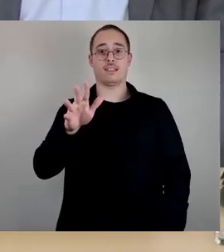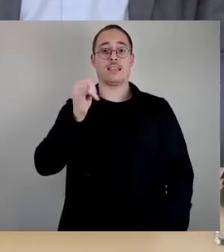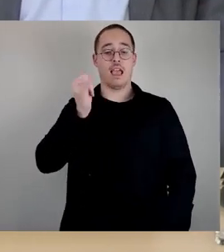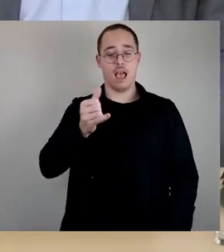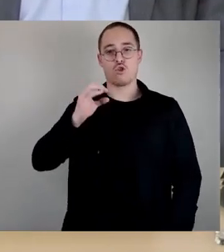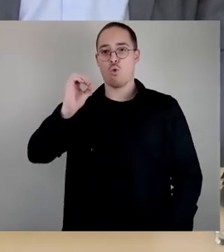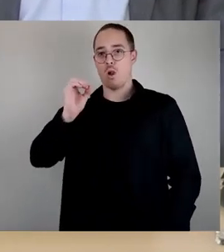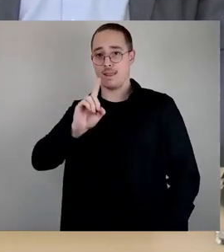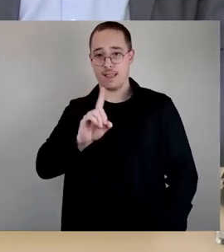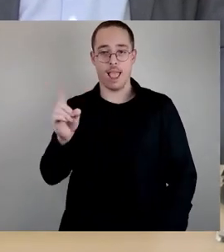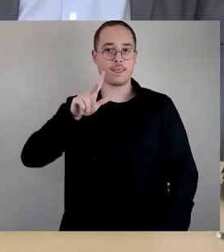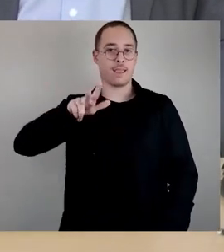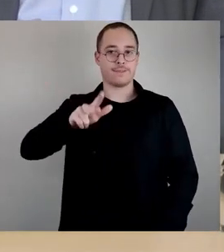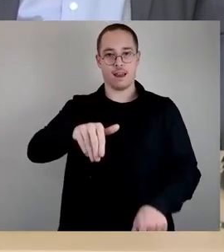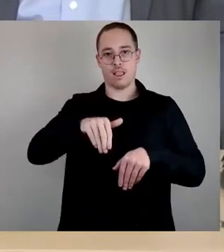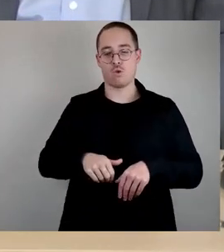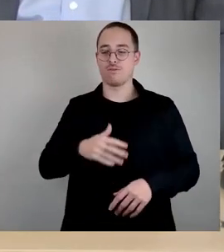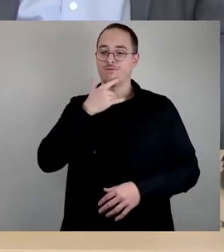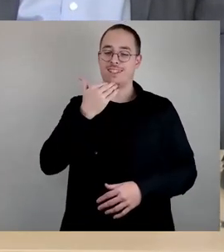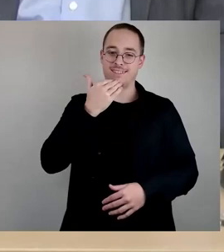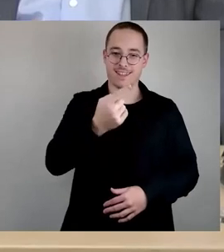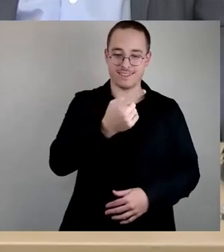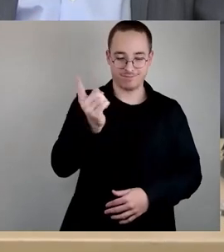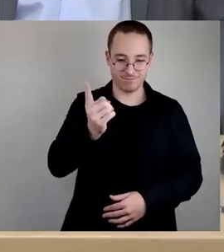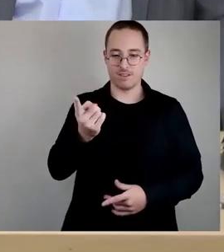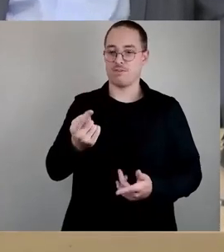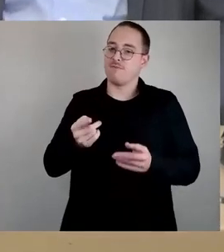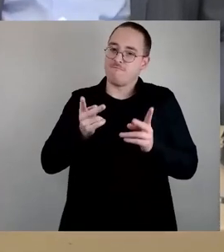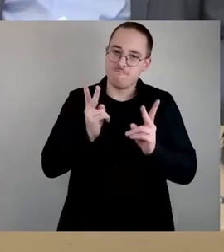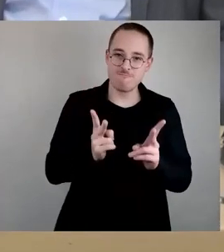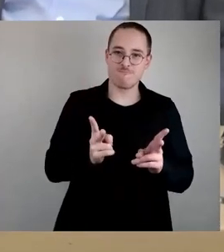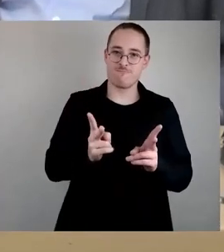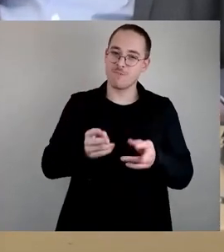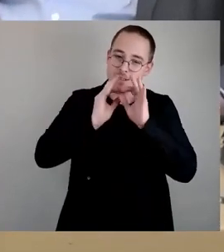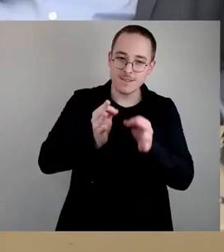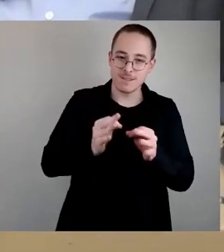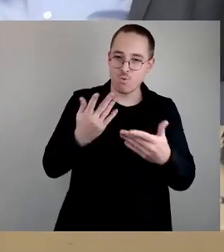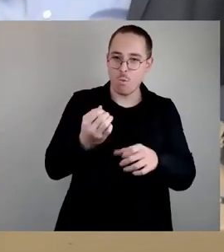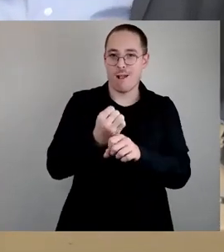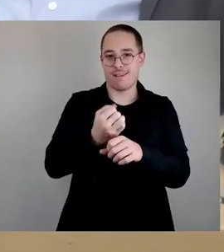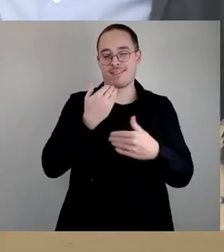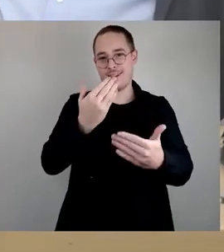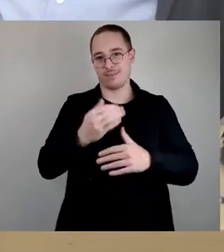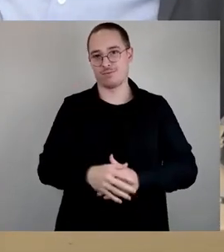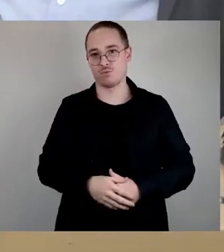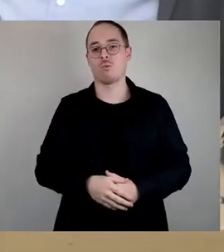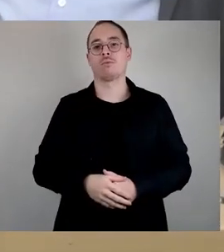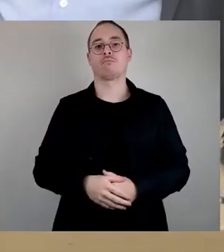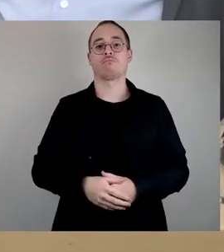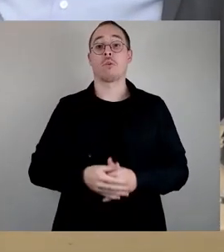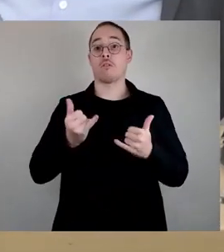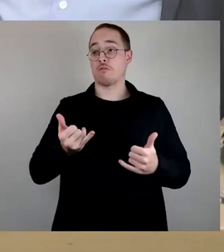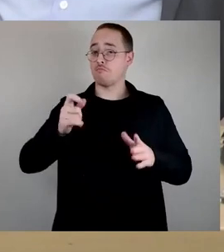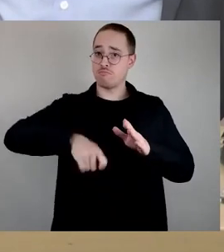Vielen Dank, Herr Plötner, dass wir dann hier das alles formal exakt gemacht haben. Und da wir das schön getan haben,